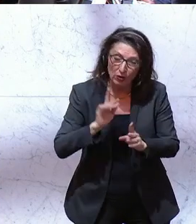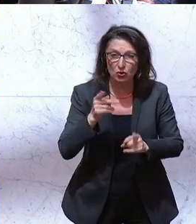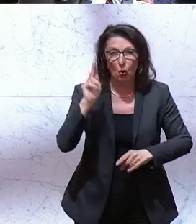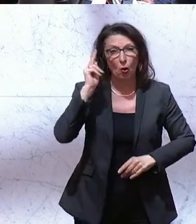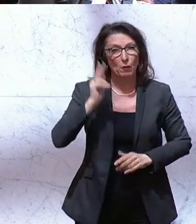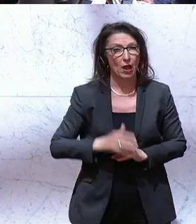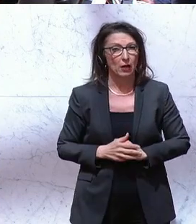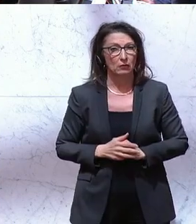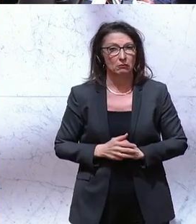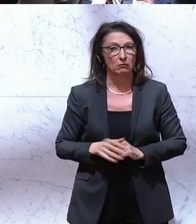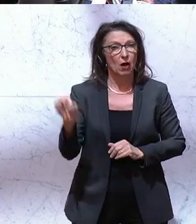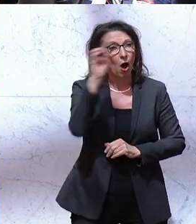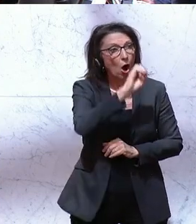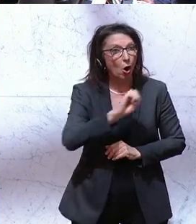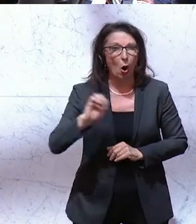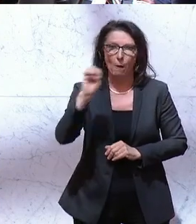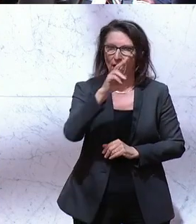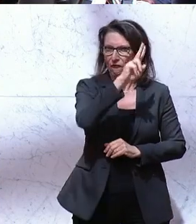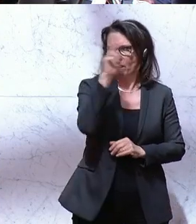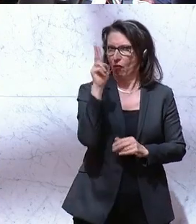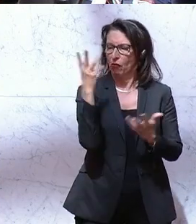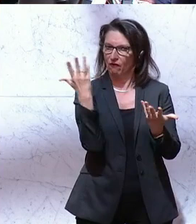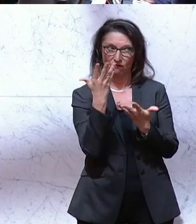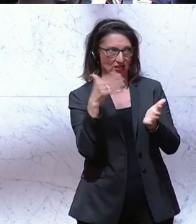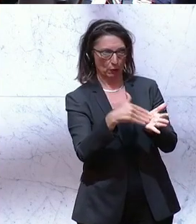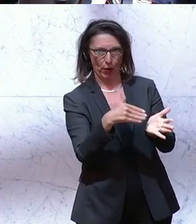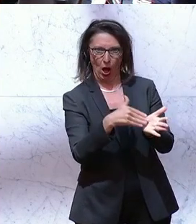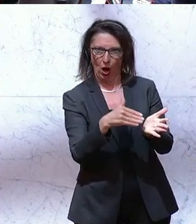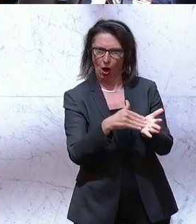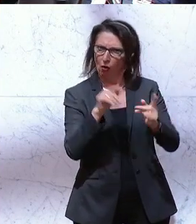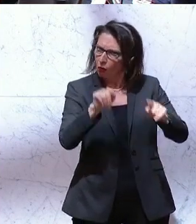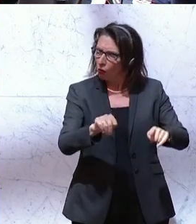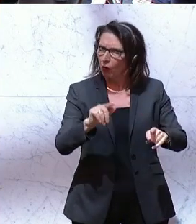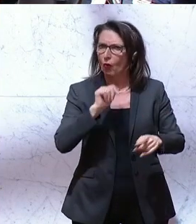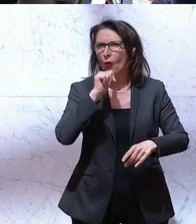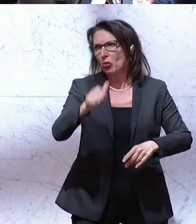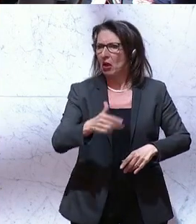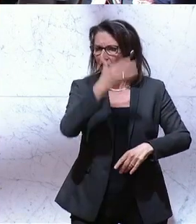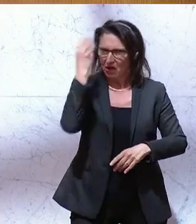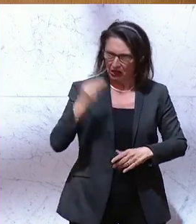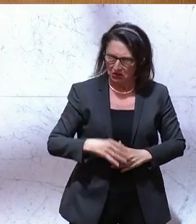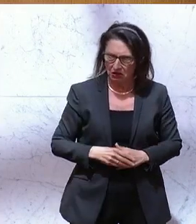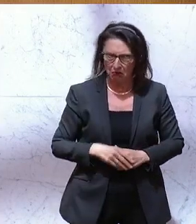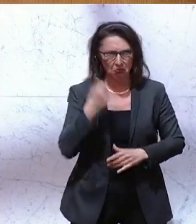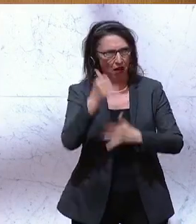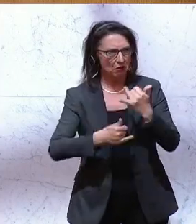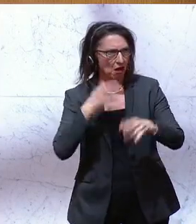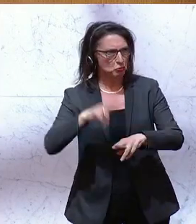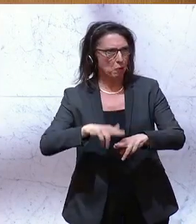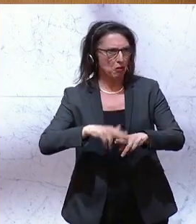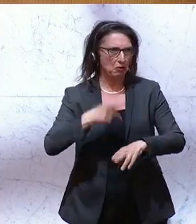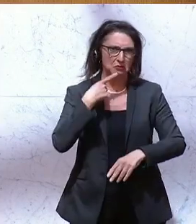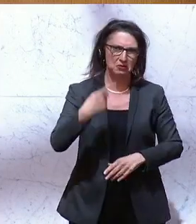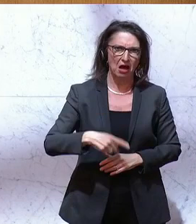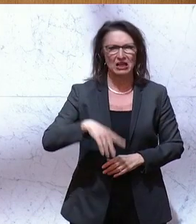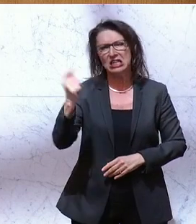Interessen der europäischen Bevölkerung und nicht diese vollkommen hinter anstellt und dann nach einem Jahr ungefähr erklärt, naja,